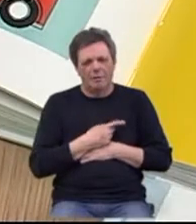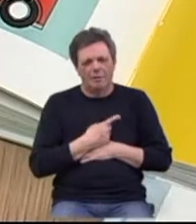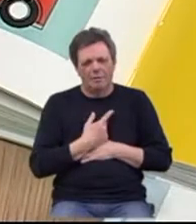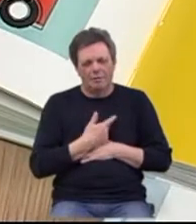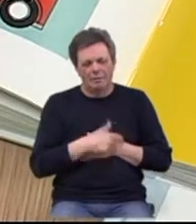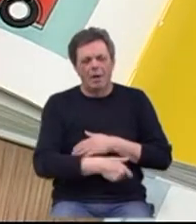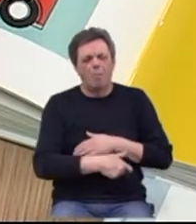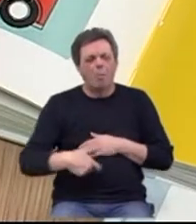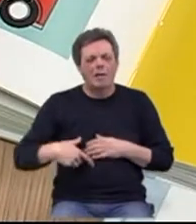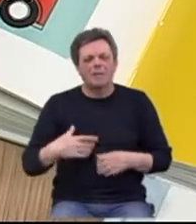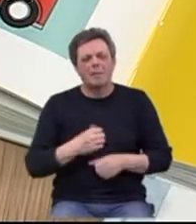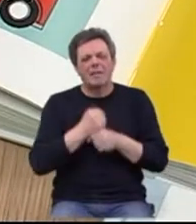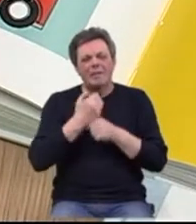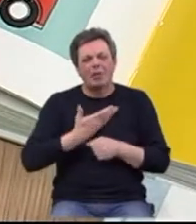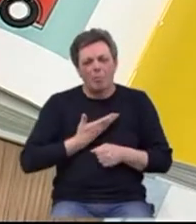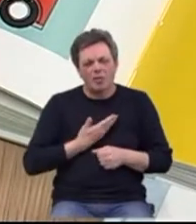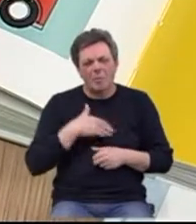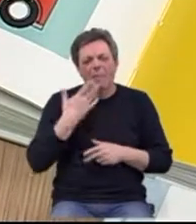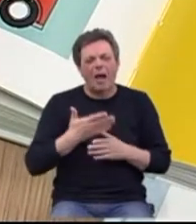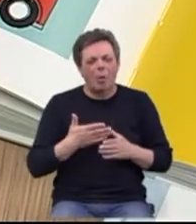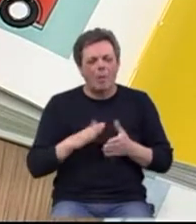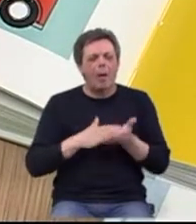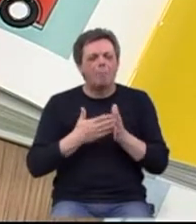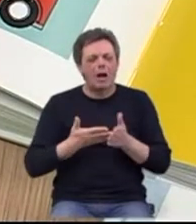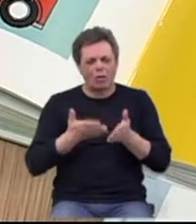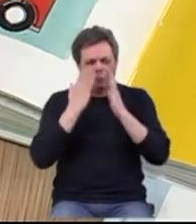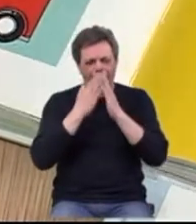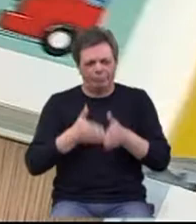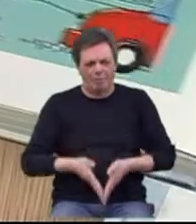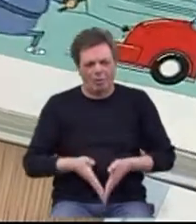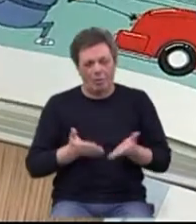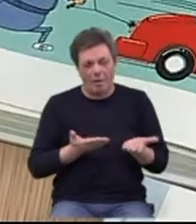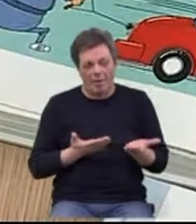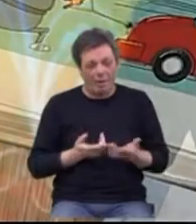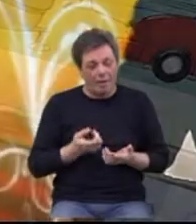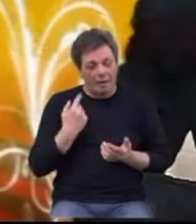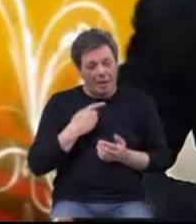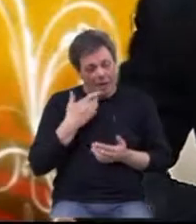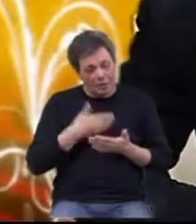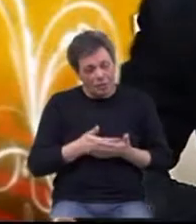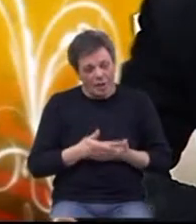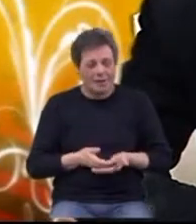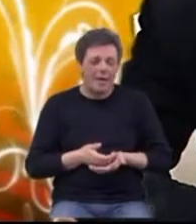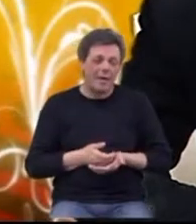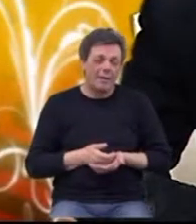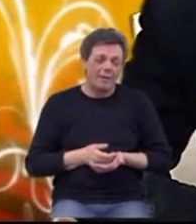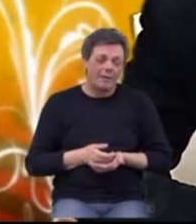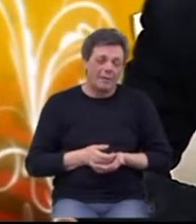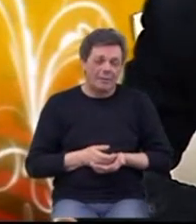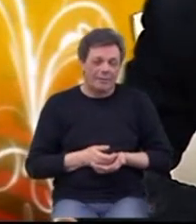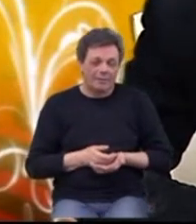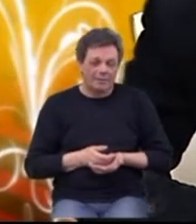se, pojas za spasavanje dobio sam nakon bračnog brodoloma. Eto, ovaj, ali činjenica je da, dakle,